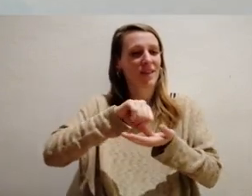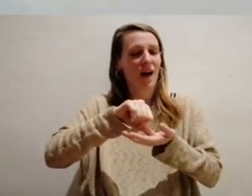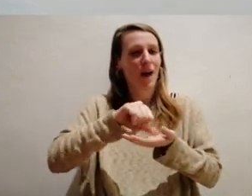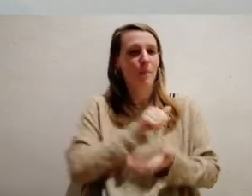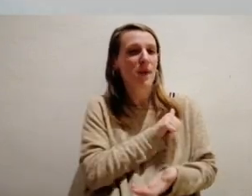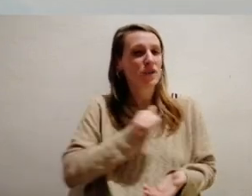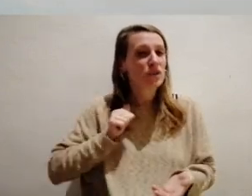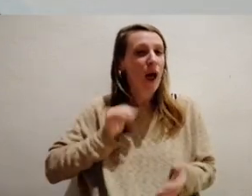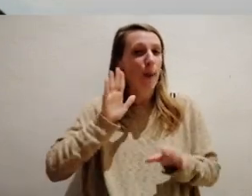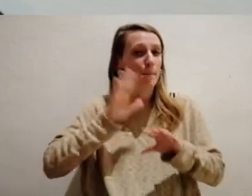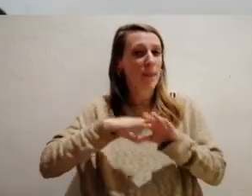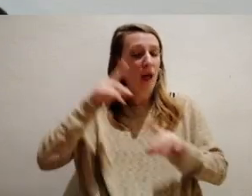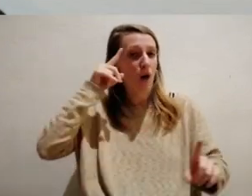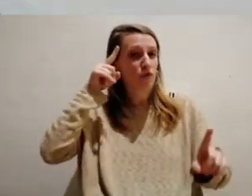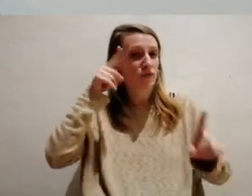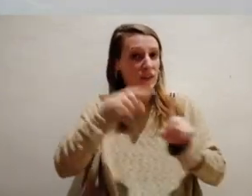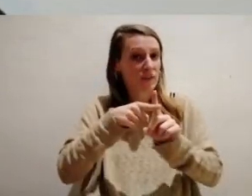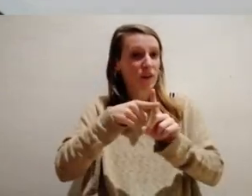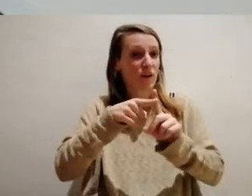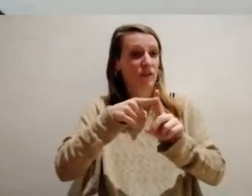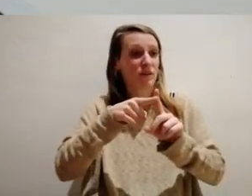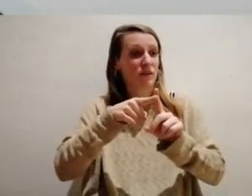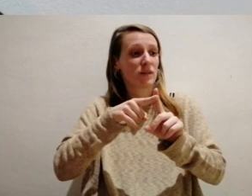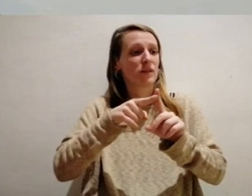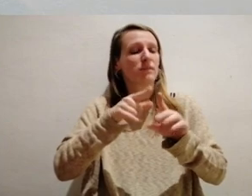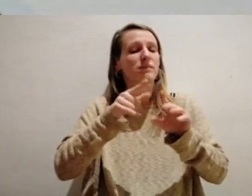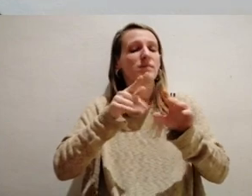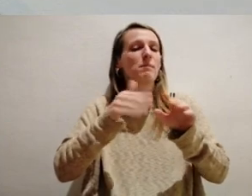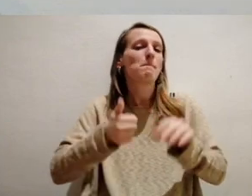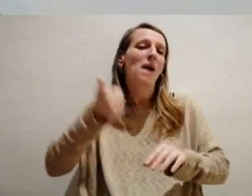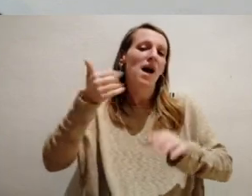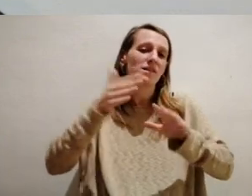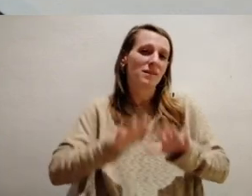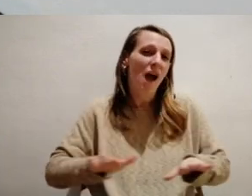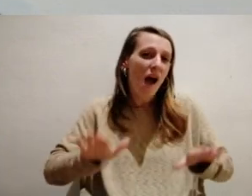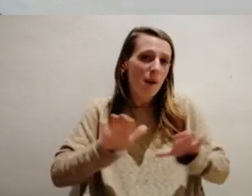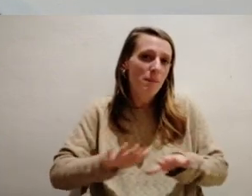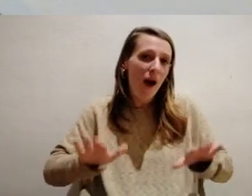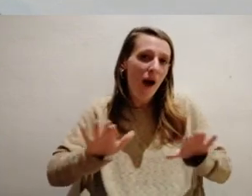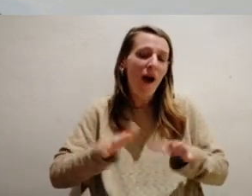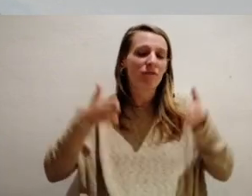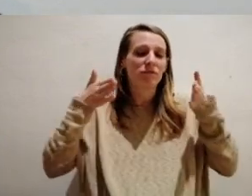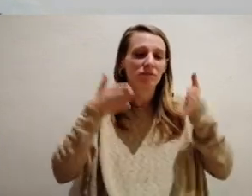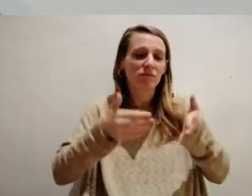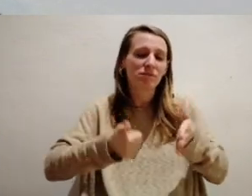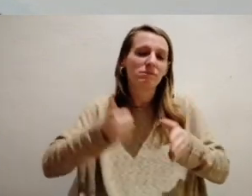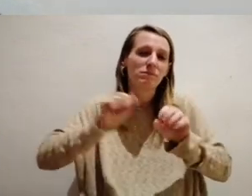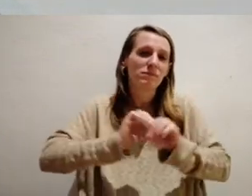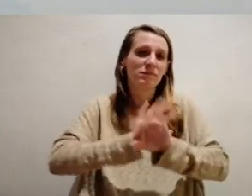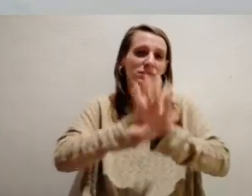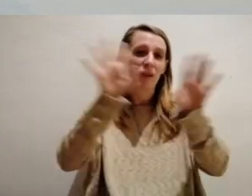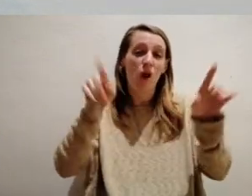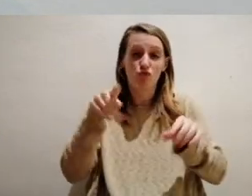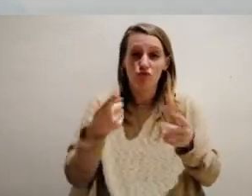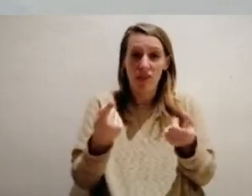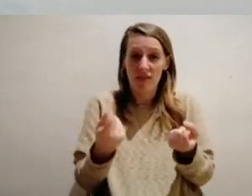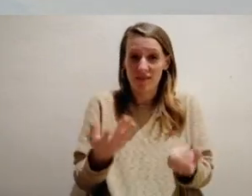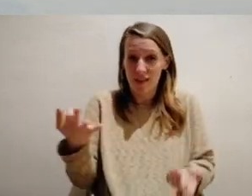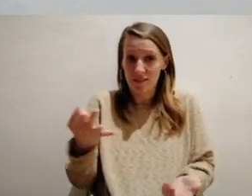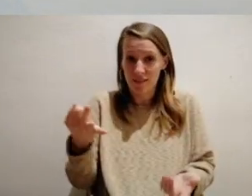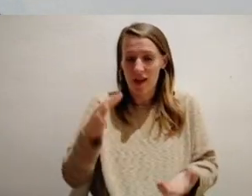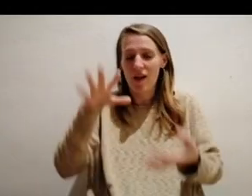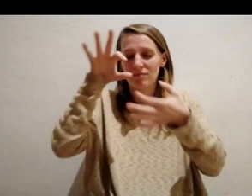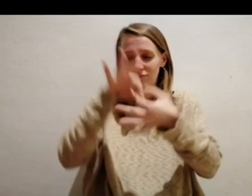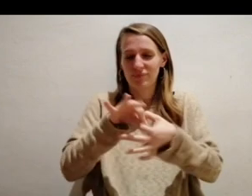personal que et permet relacionar-te amb molta més calma, enfocar-te molt clara en el que necessites, en el que